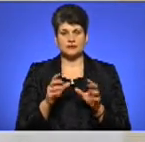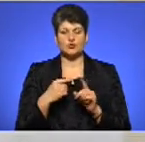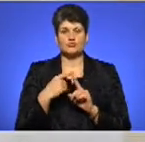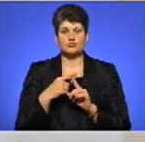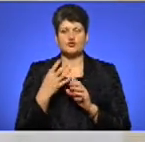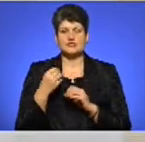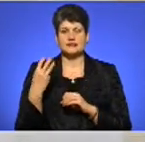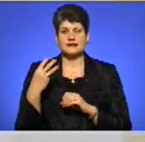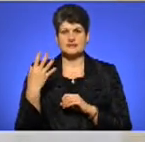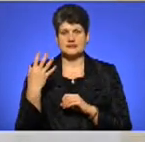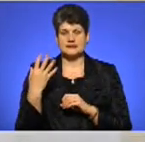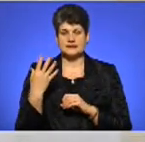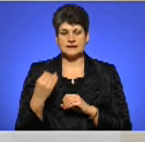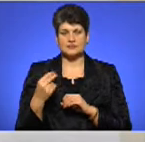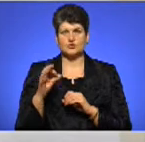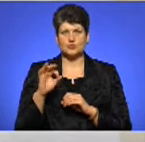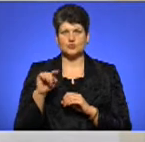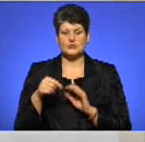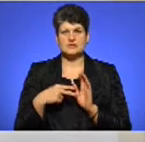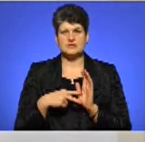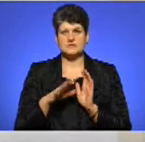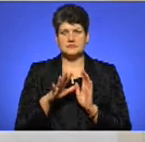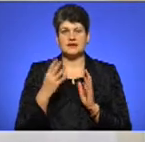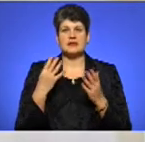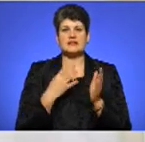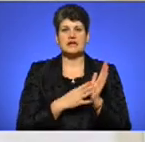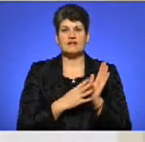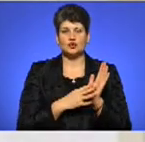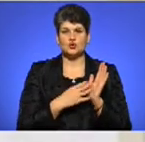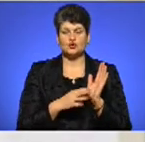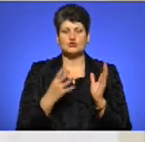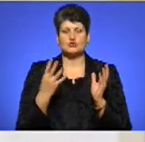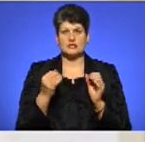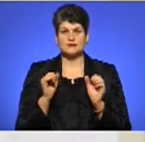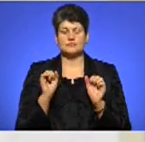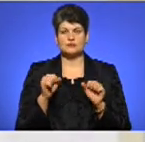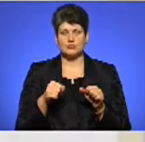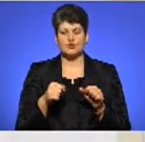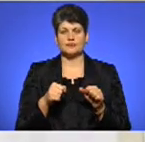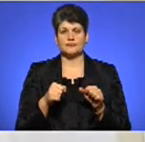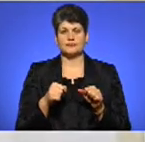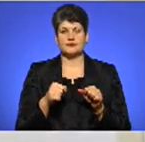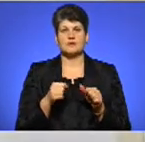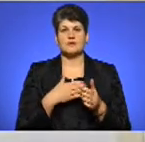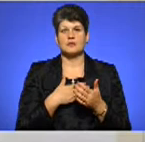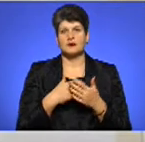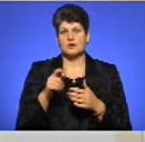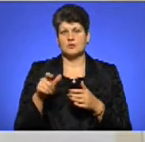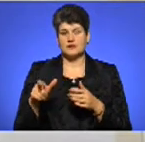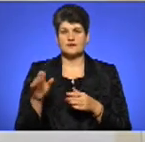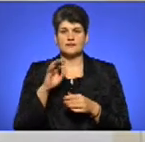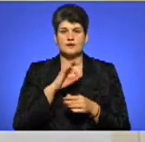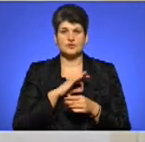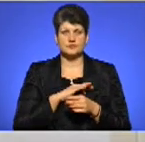30 днів 0,75. Отже, 90 днів зможуть резиденти використовувати з